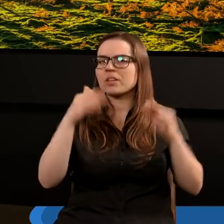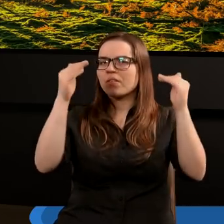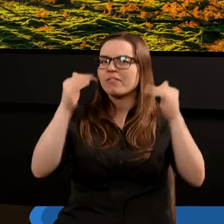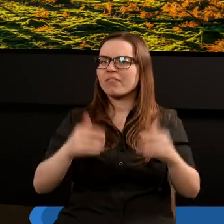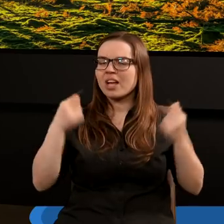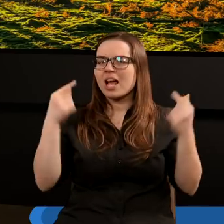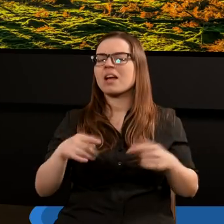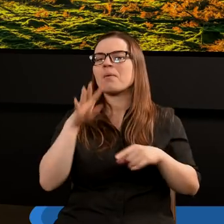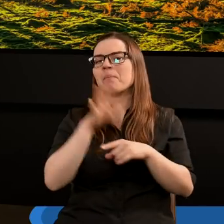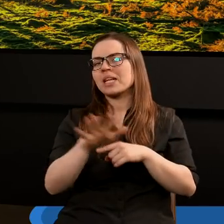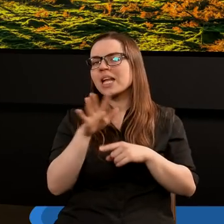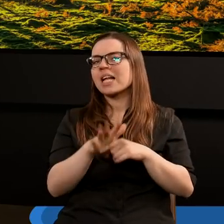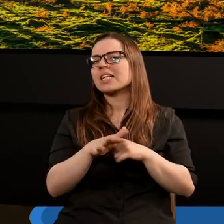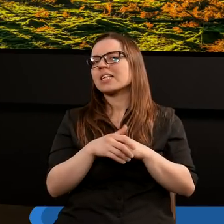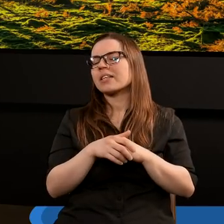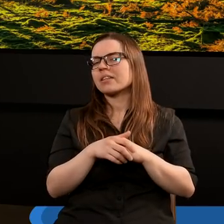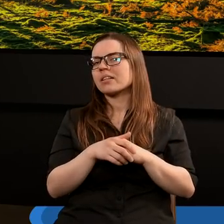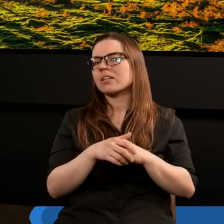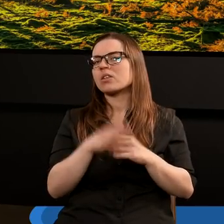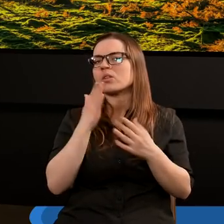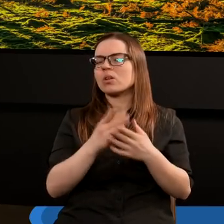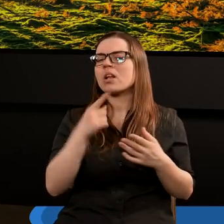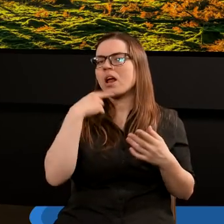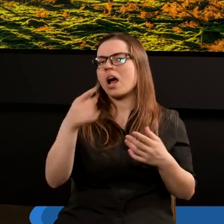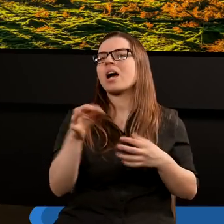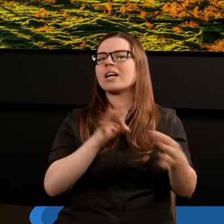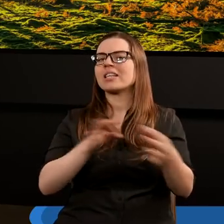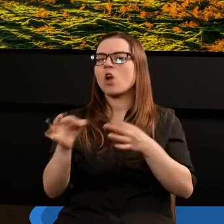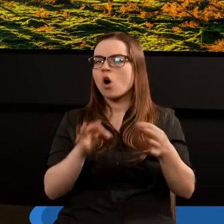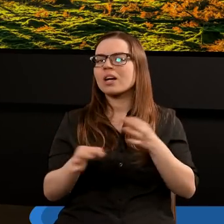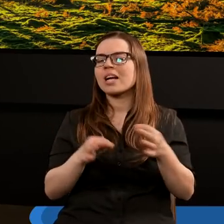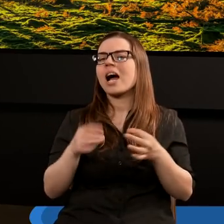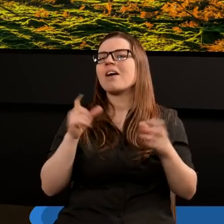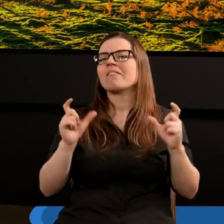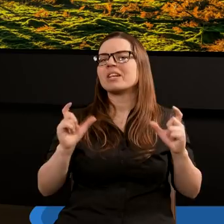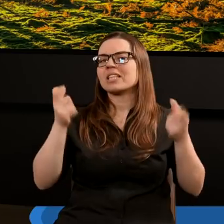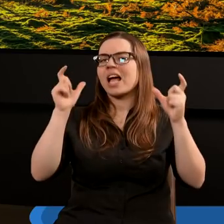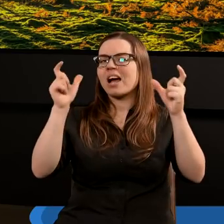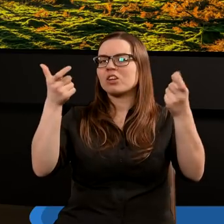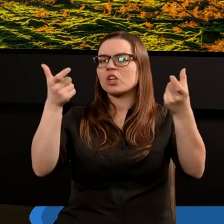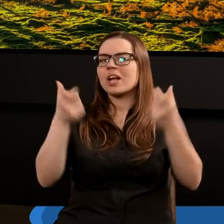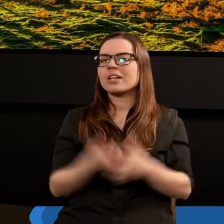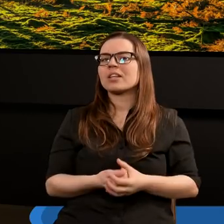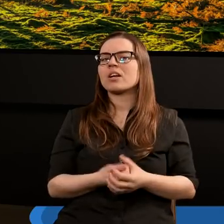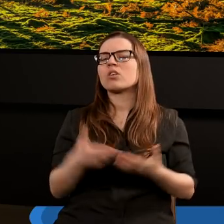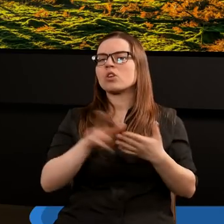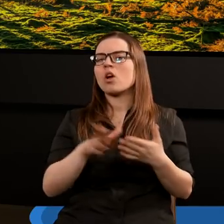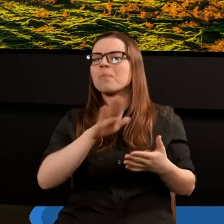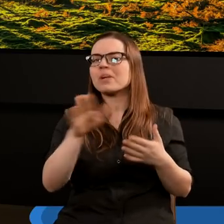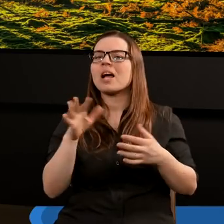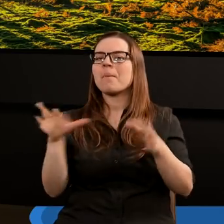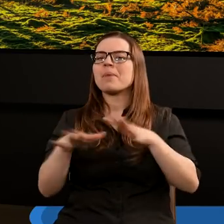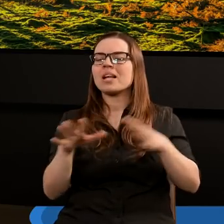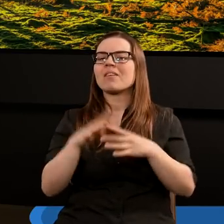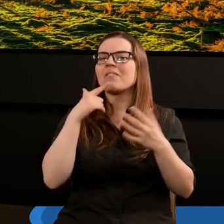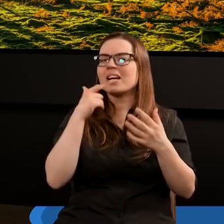wierszem piętnastym. Jest to powiedziana historia, wydarzenie, które miało